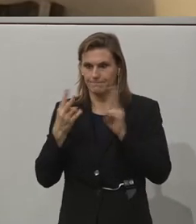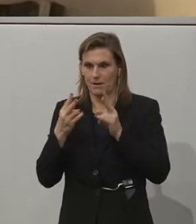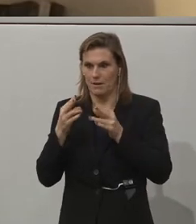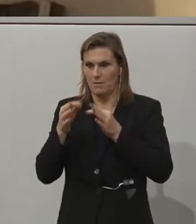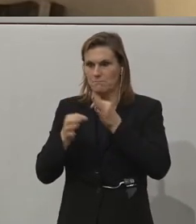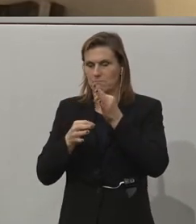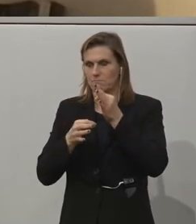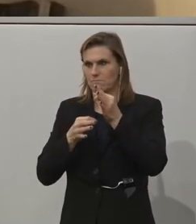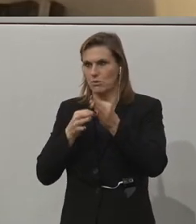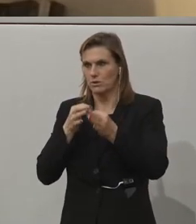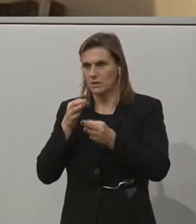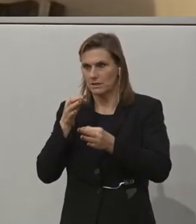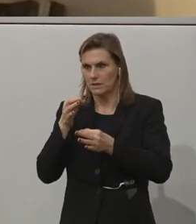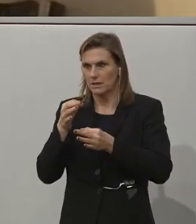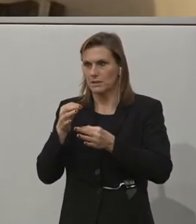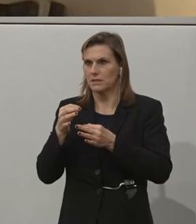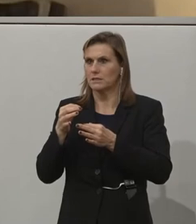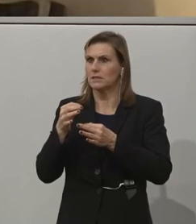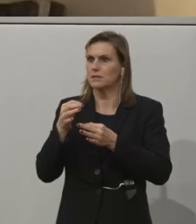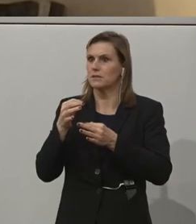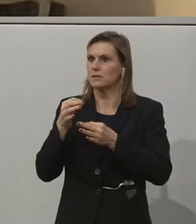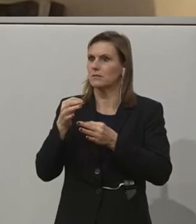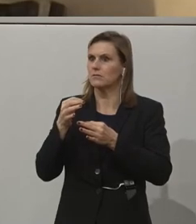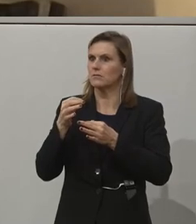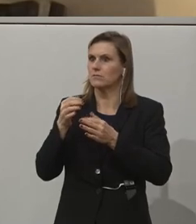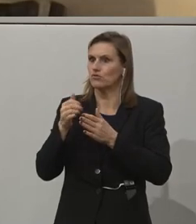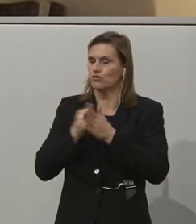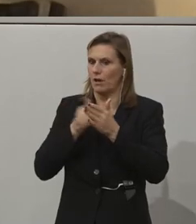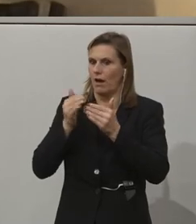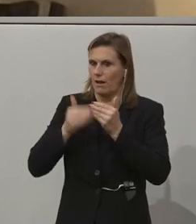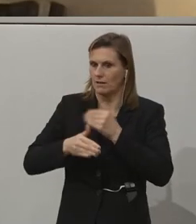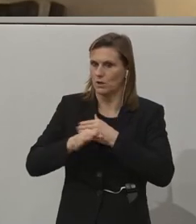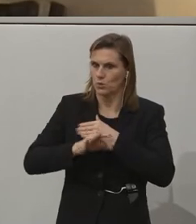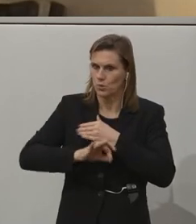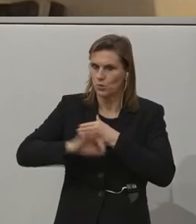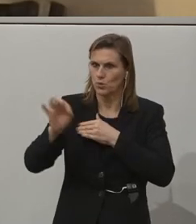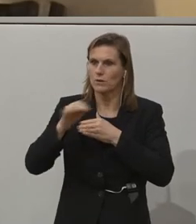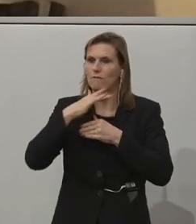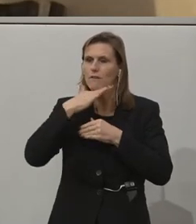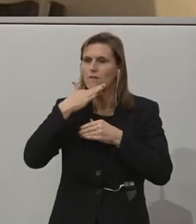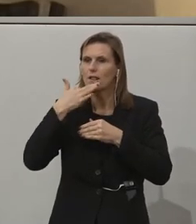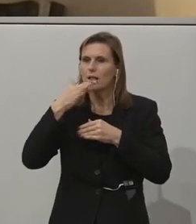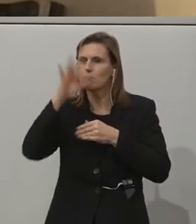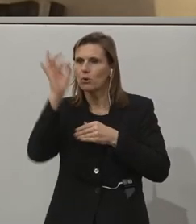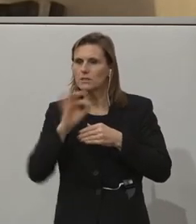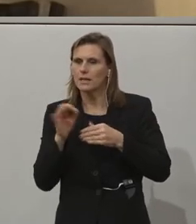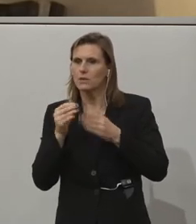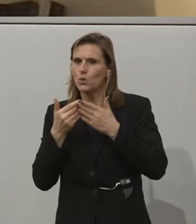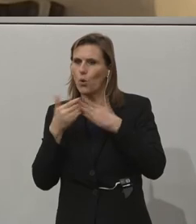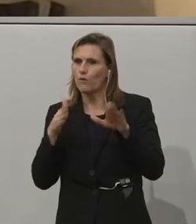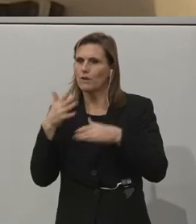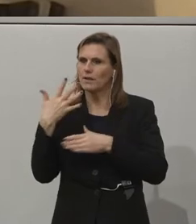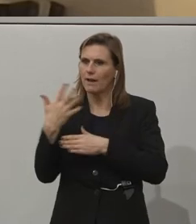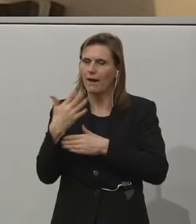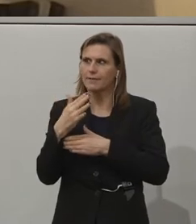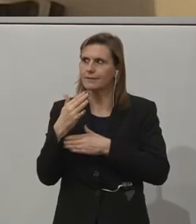measure I do not know. But what I do know is that the policy of requiring the engagement of people